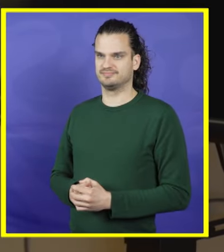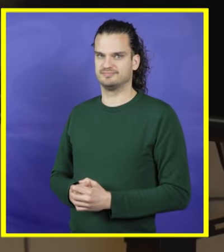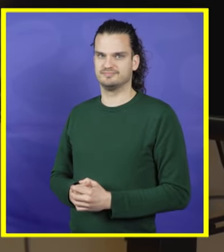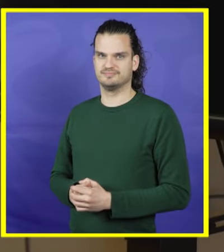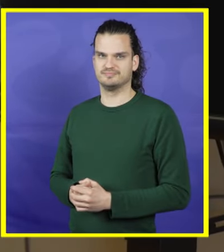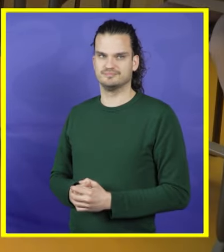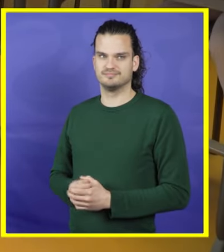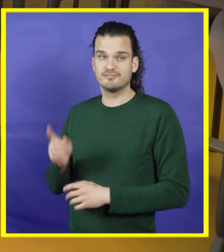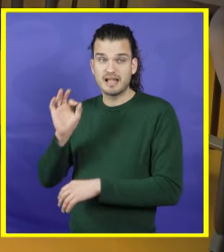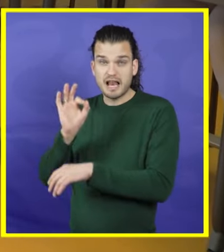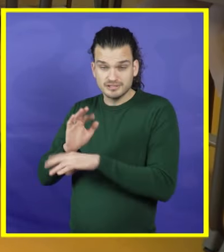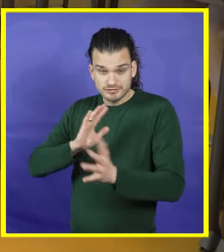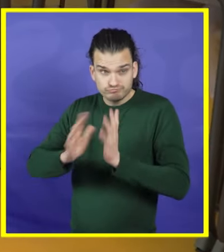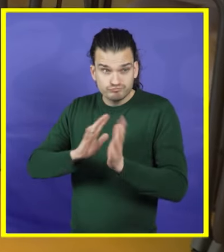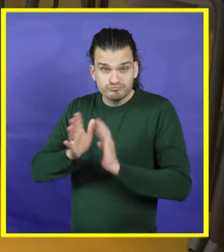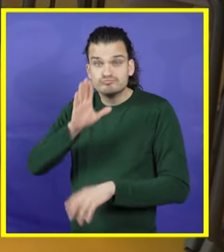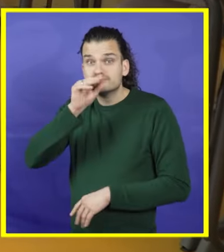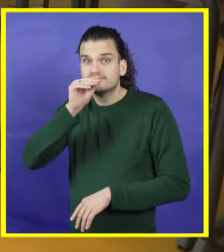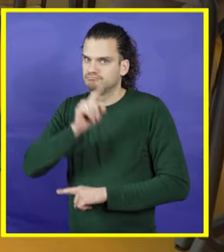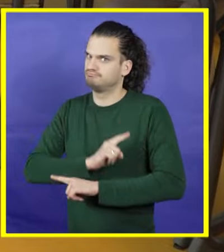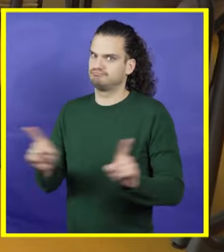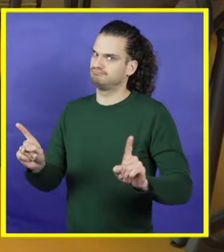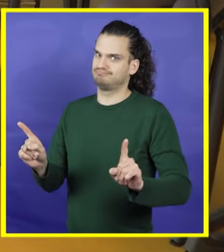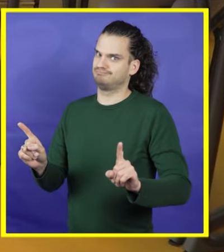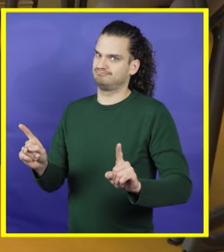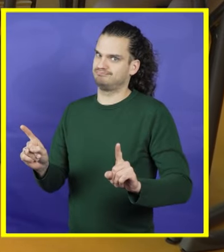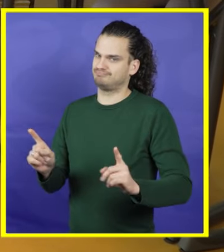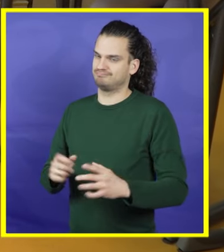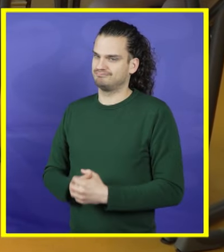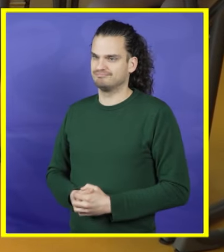En we gaan niet bij praten, anders leren we het niet goed.